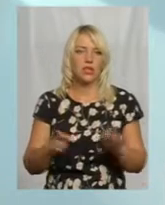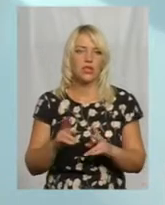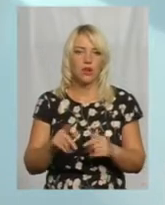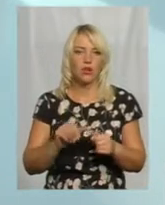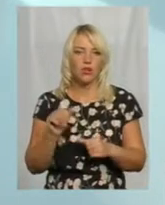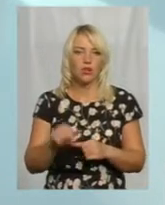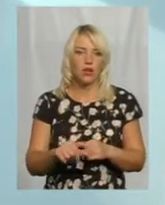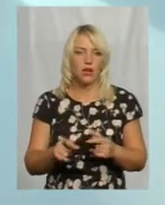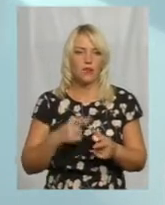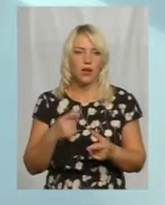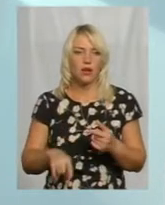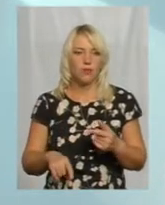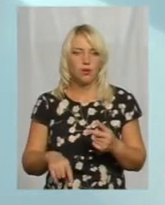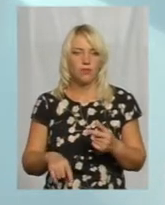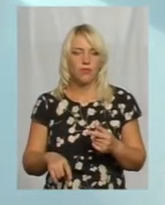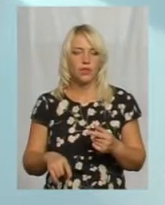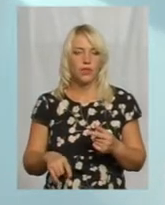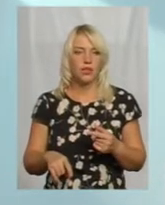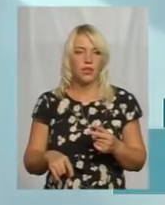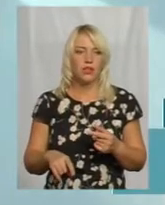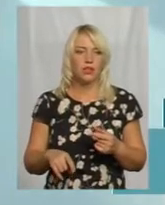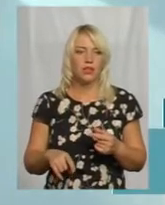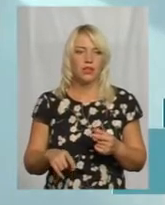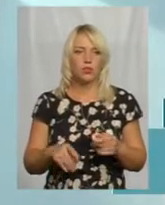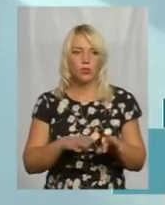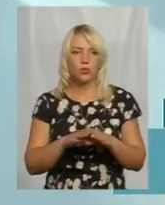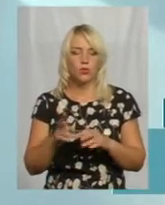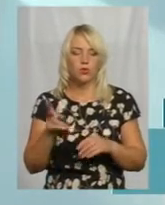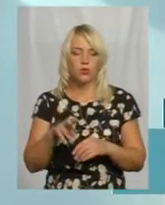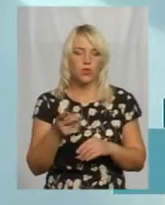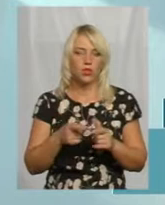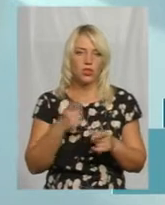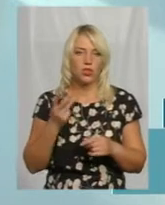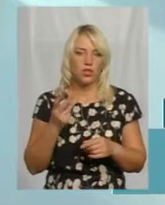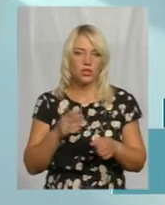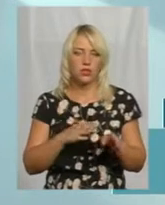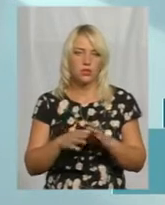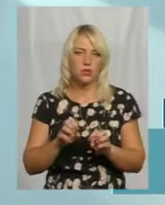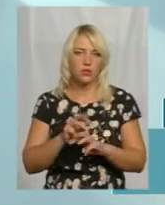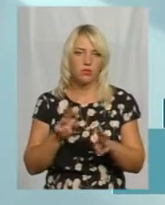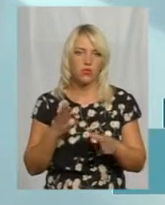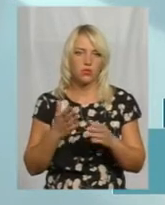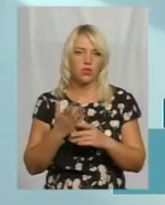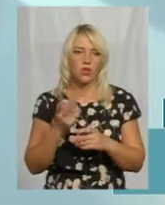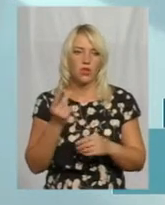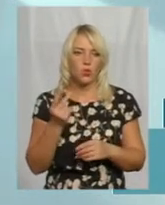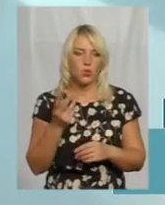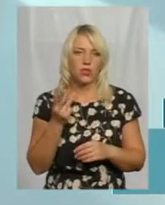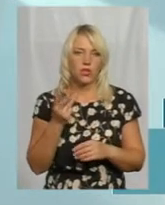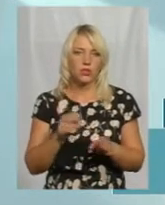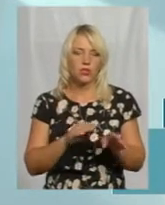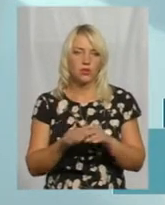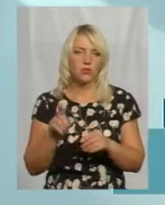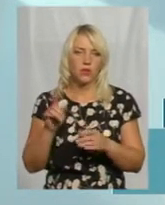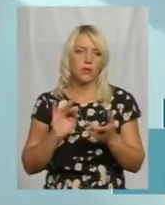окремі, або в певних ступенях, в другій чи третій ступені ще забезпечуються, якщо є друга, третя ступінь, то інтернет